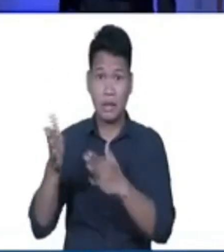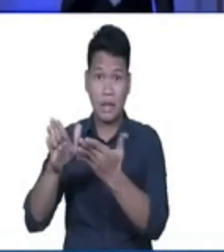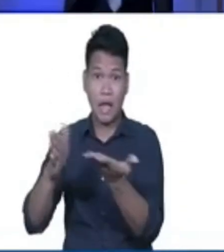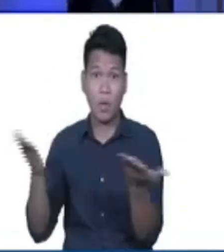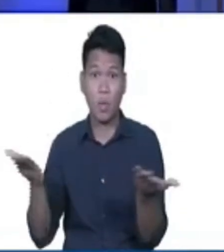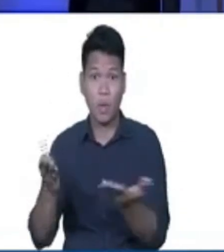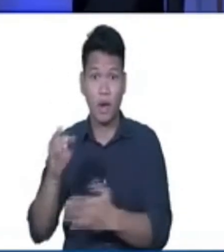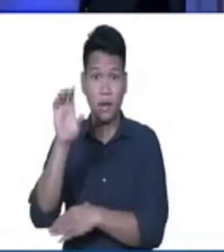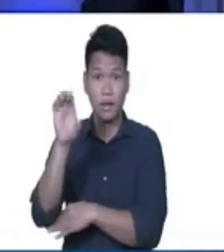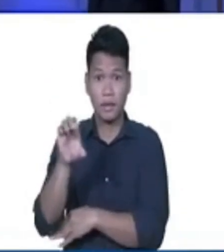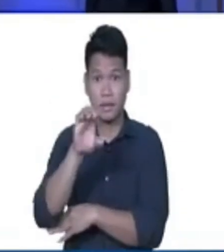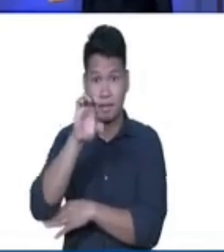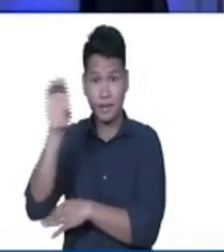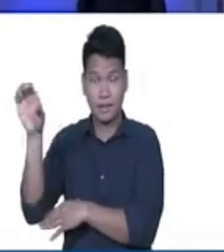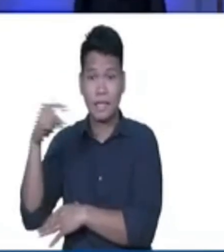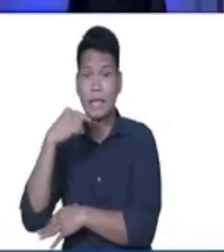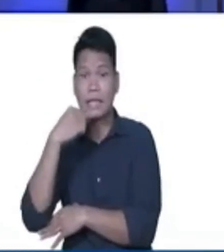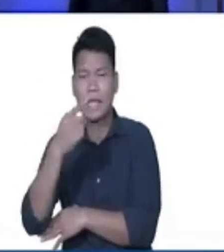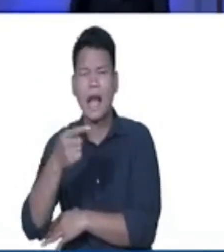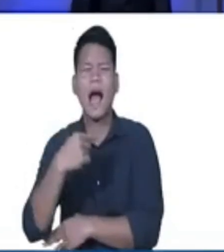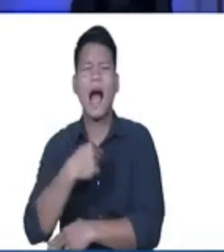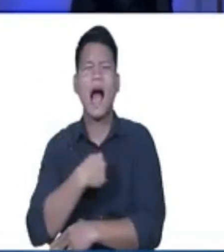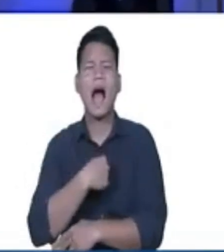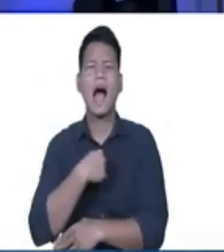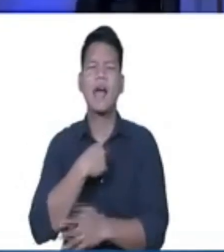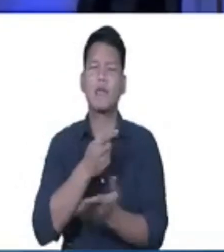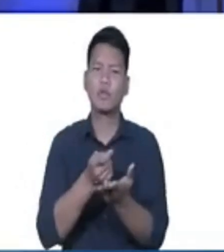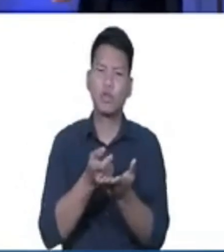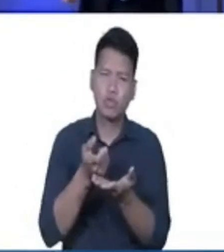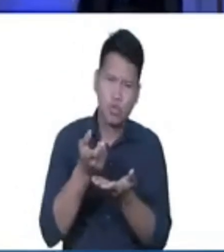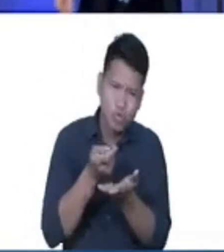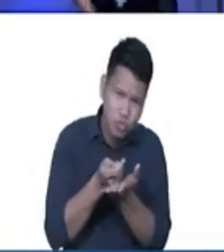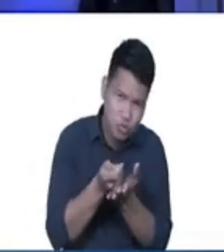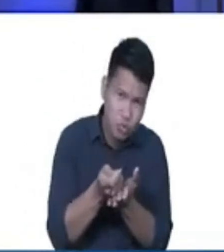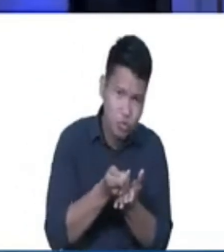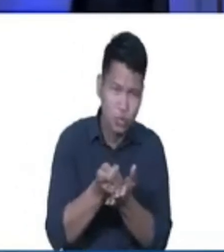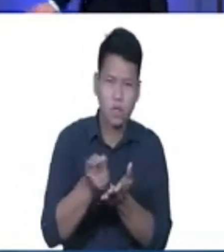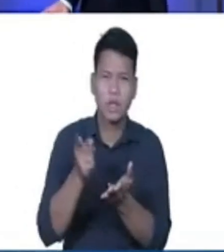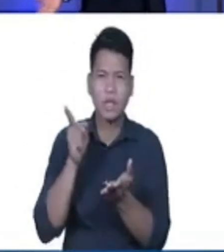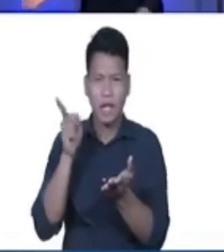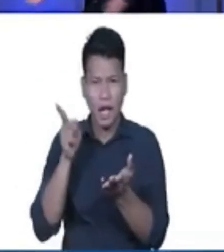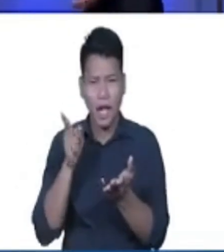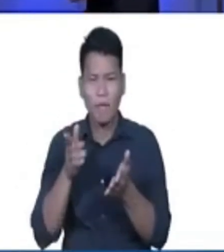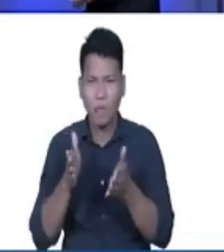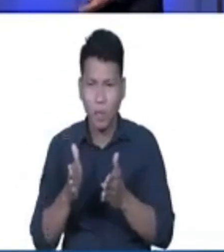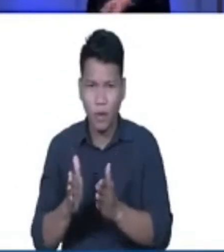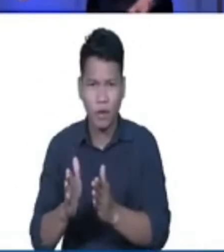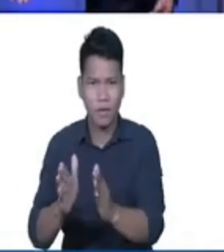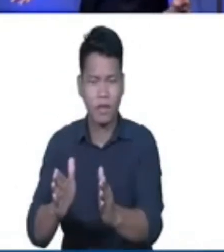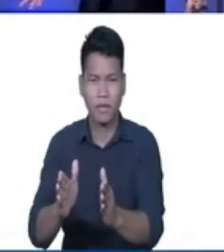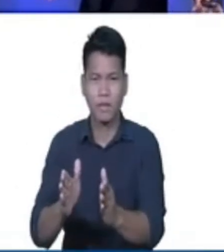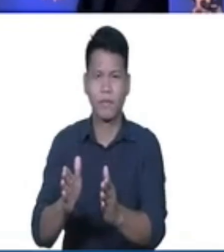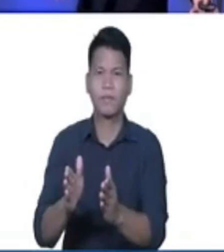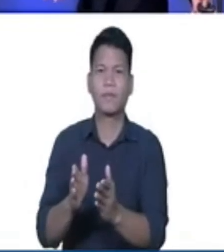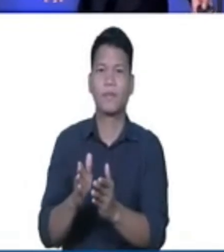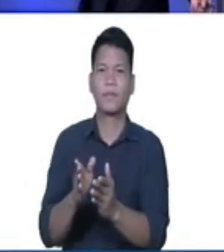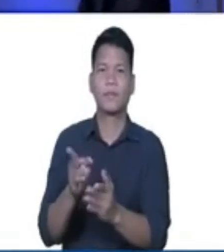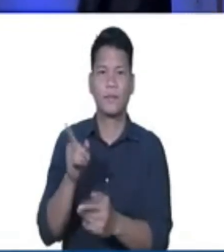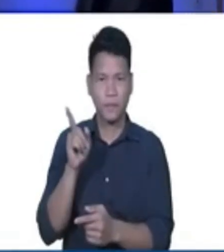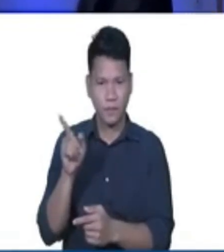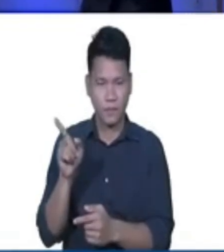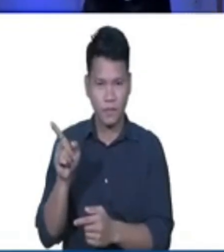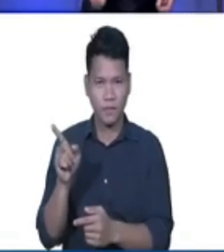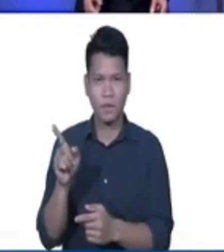sa kalbaryo na nagsasabi I am the truth and the life I am the way ako po ang daan